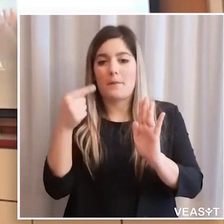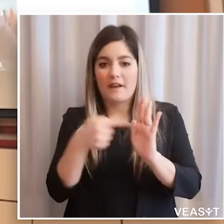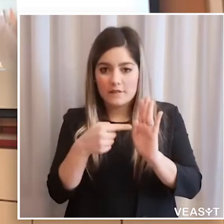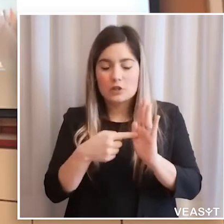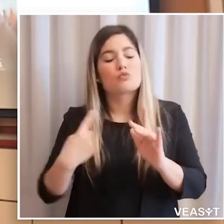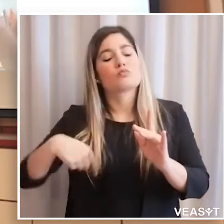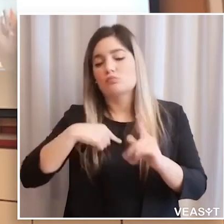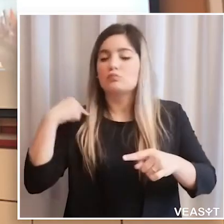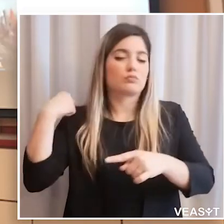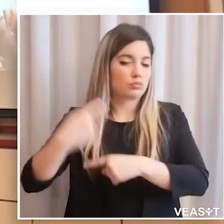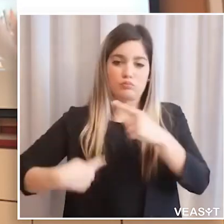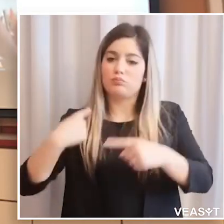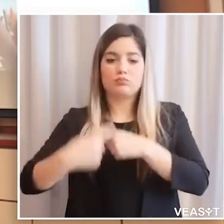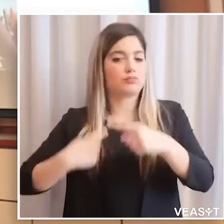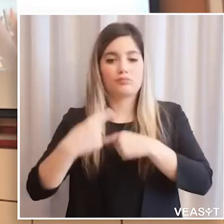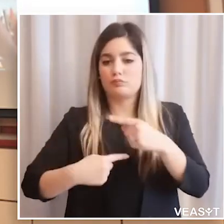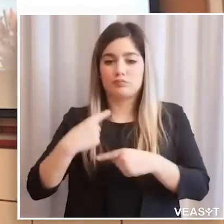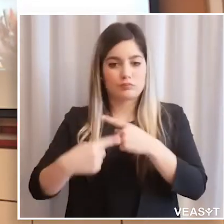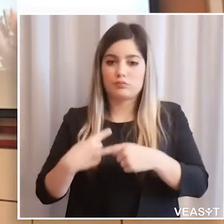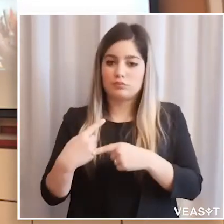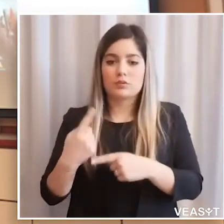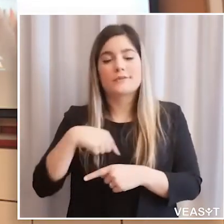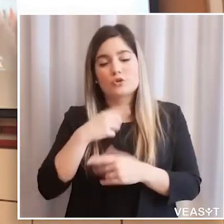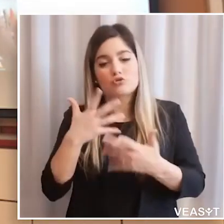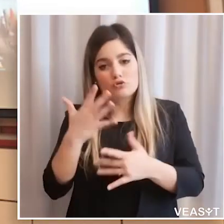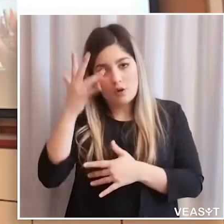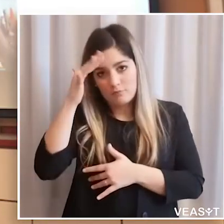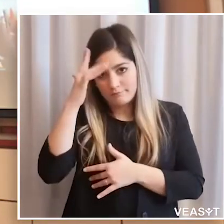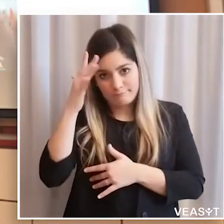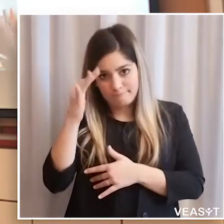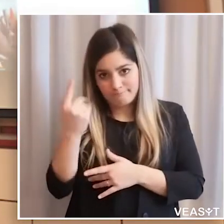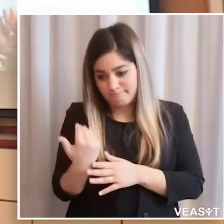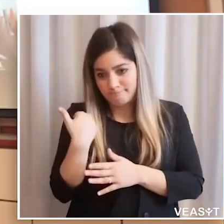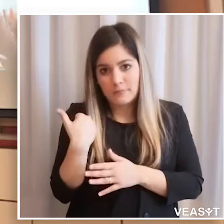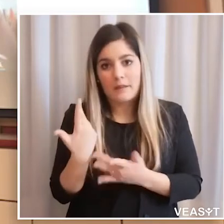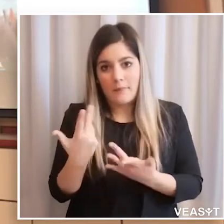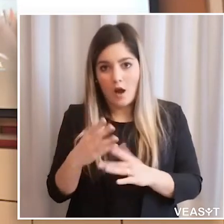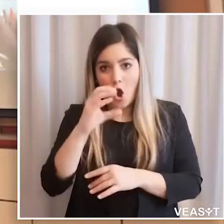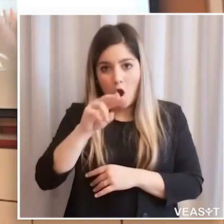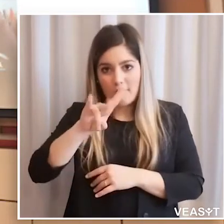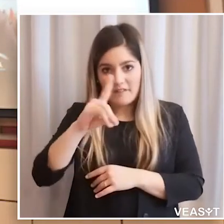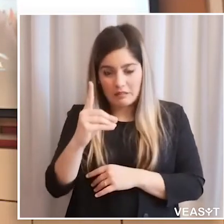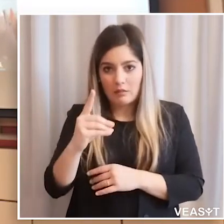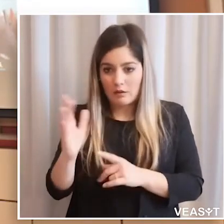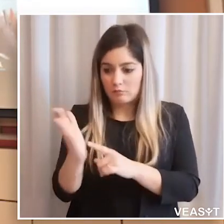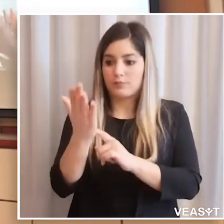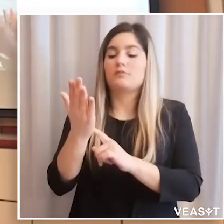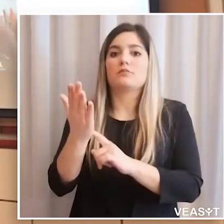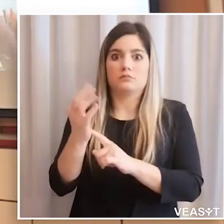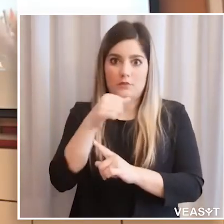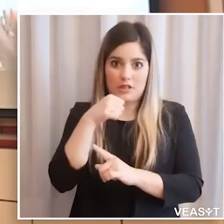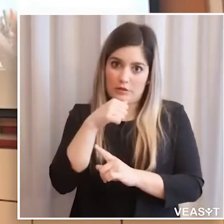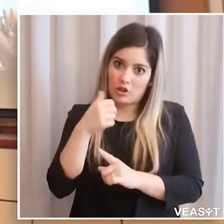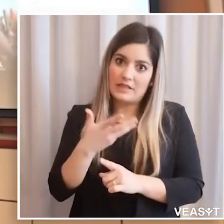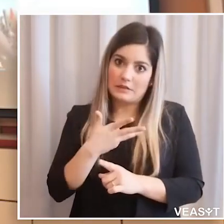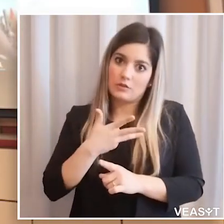ci limiteremo a fare quello che in questo momento la programmazione ha previsto, perché abbiamo fatto il ragionamento